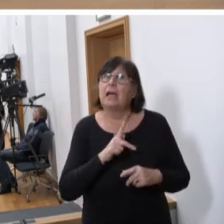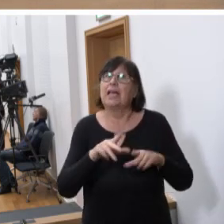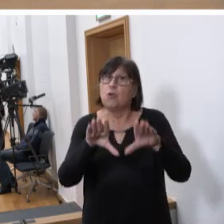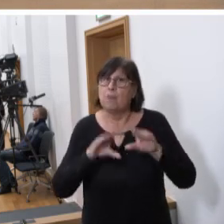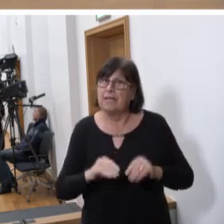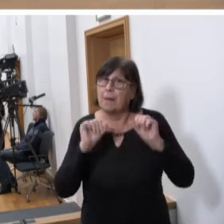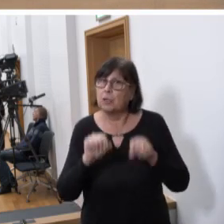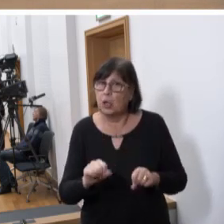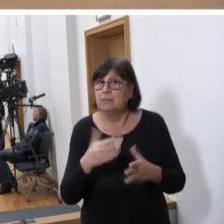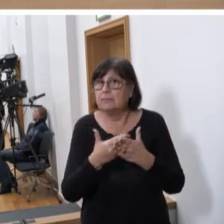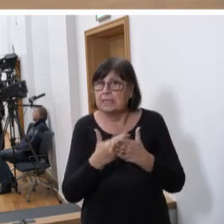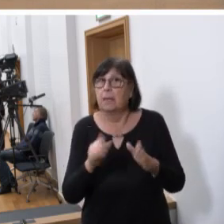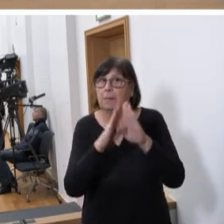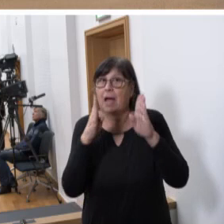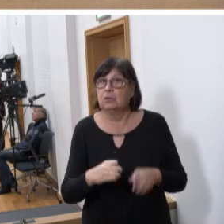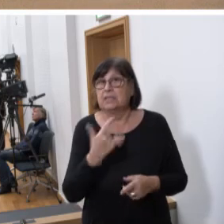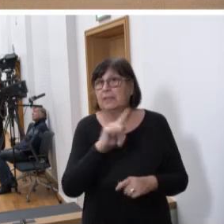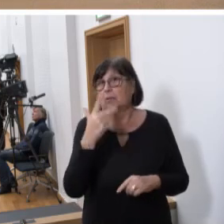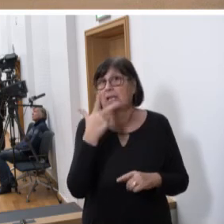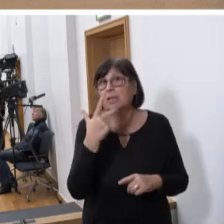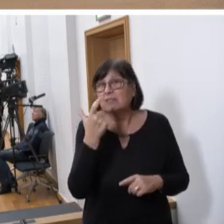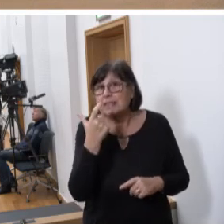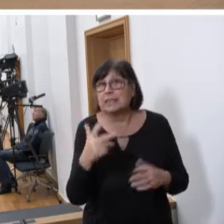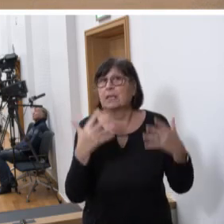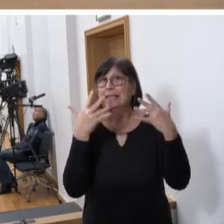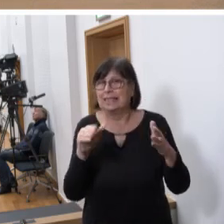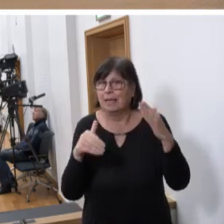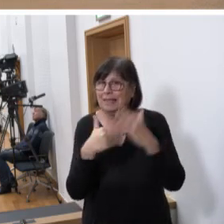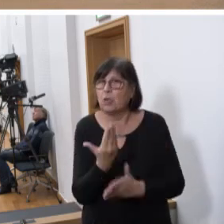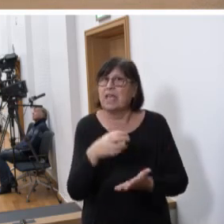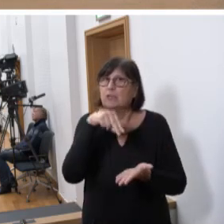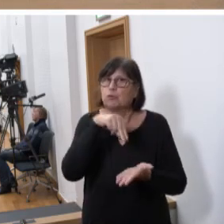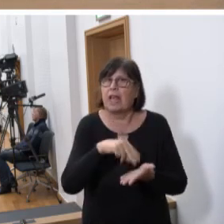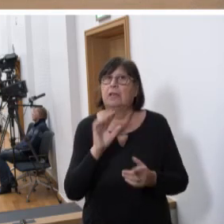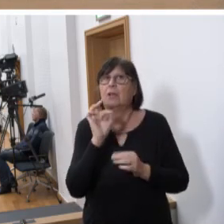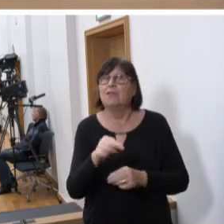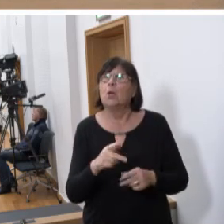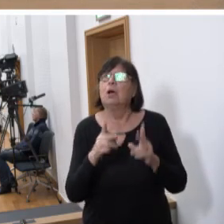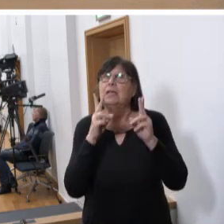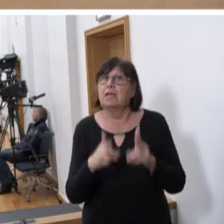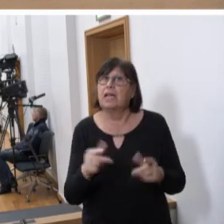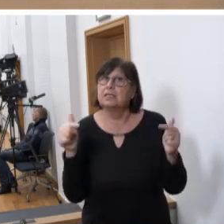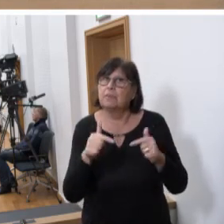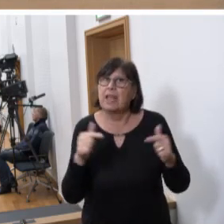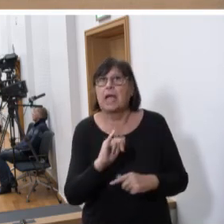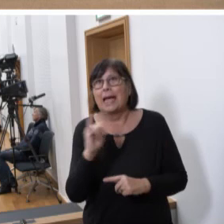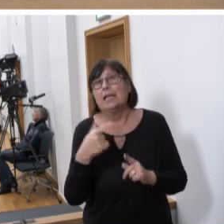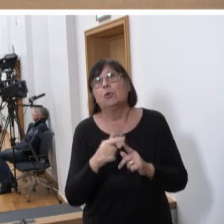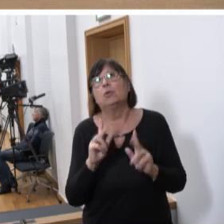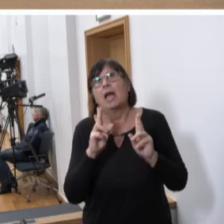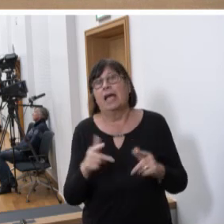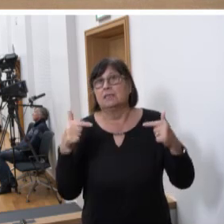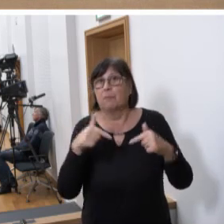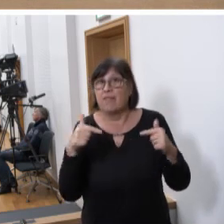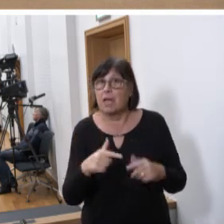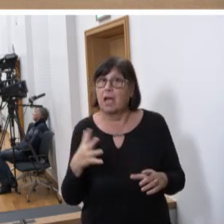diesem Grund werden wir im Haushalt 2023 10 neue Stellen für unsere Rechtspflegerinnen und Rechtspfleger schaffen und damit eine